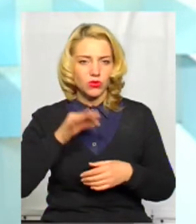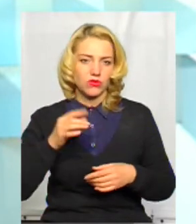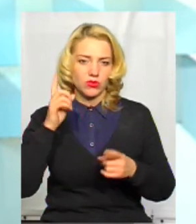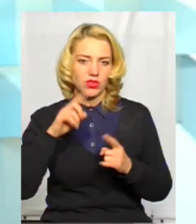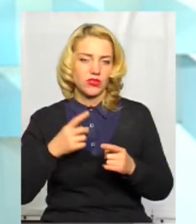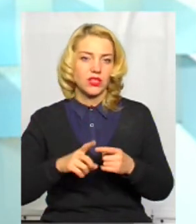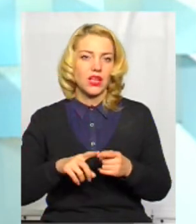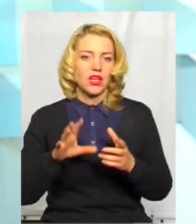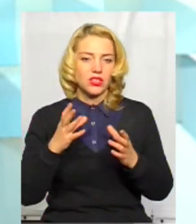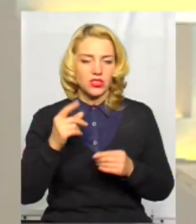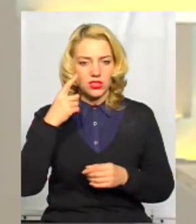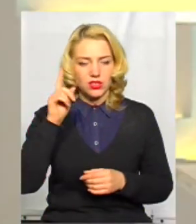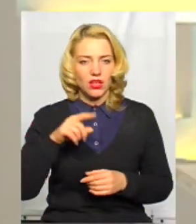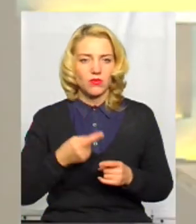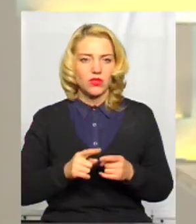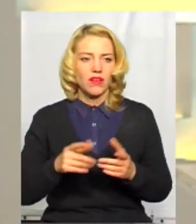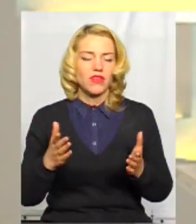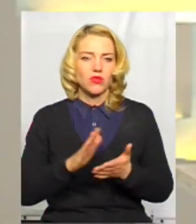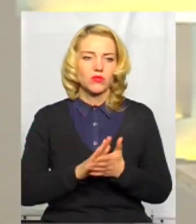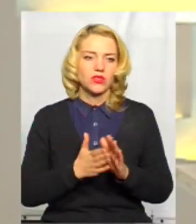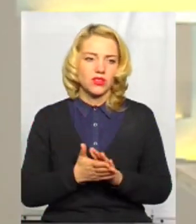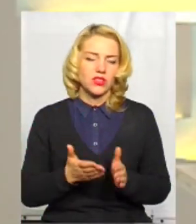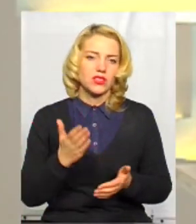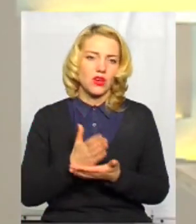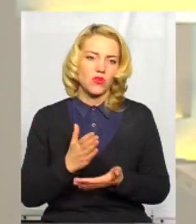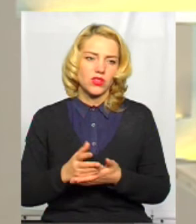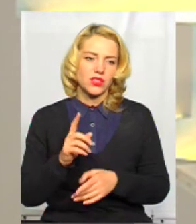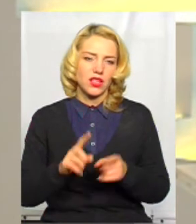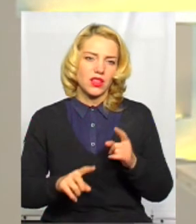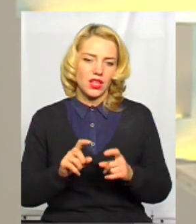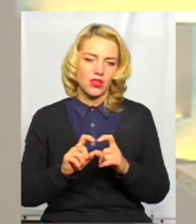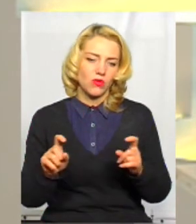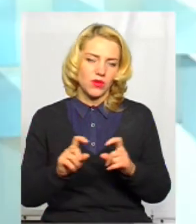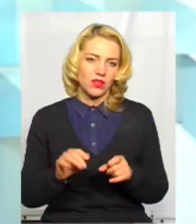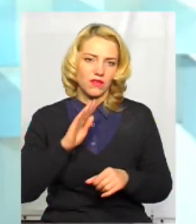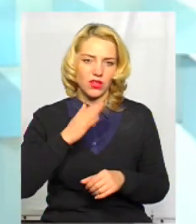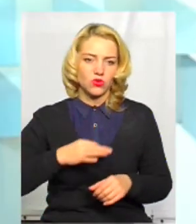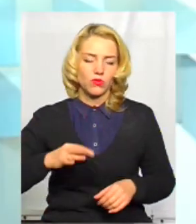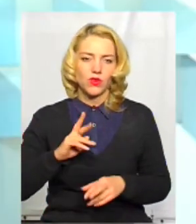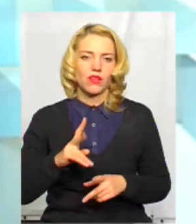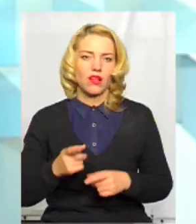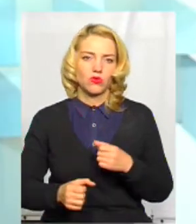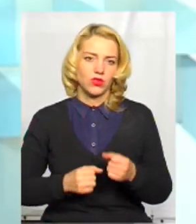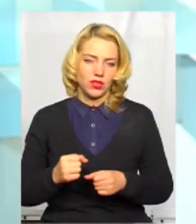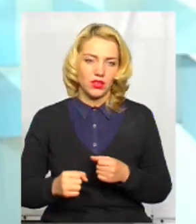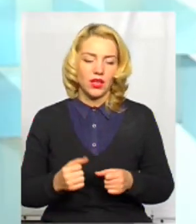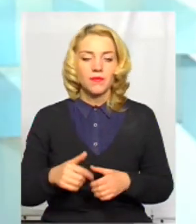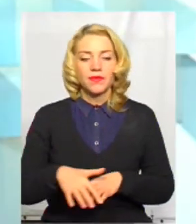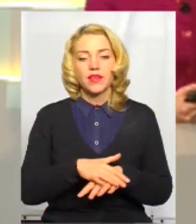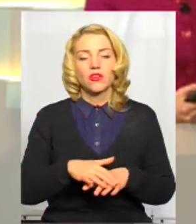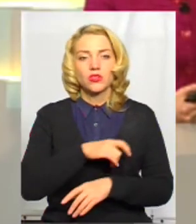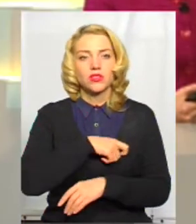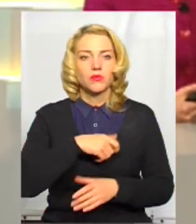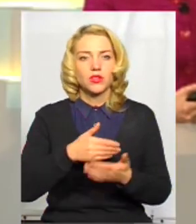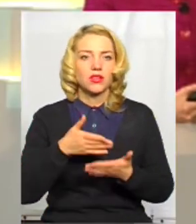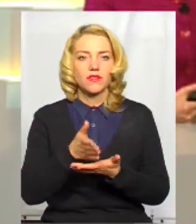попит, але знаю про те, в якому стані знаходяться деякі об'єкти в області, і як до них можна доїхати. От народні депутати від «Слуги